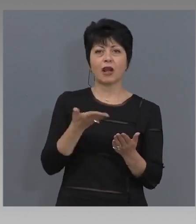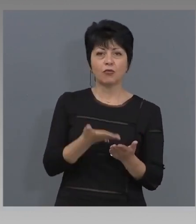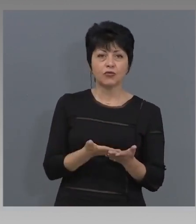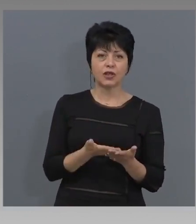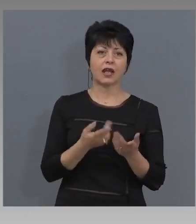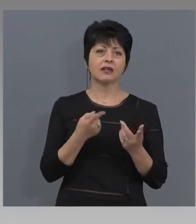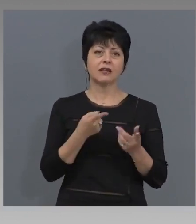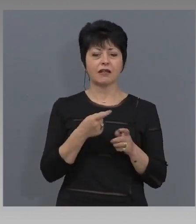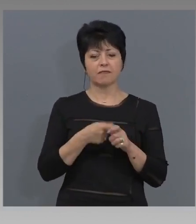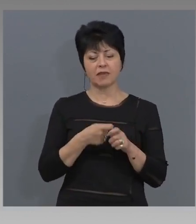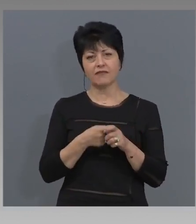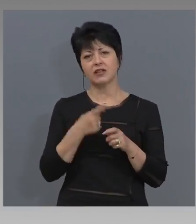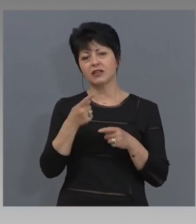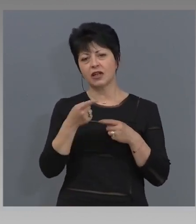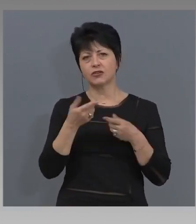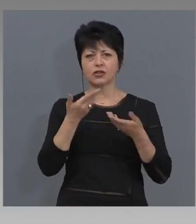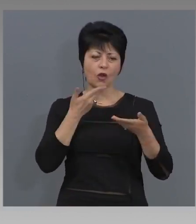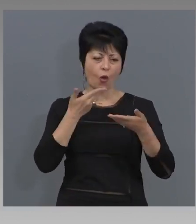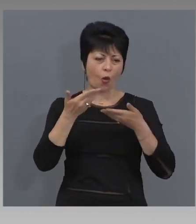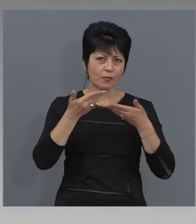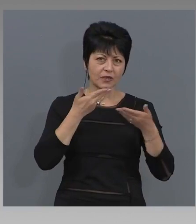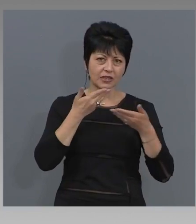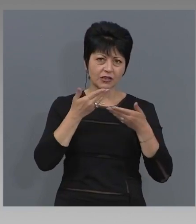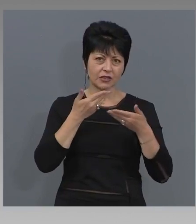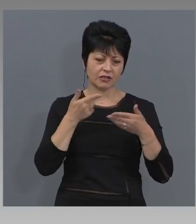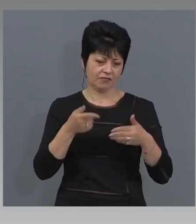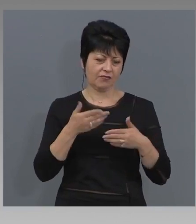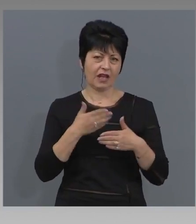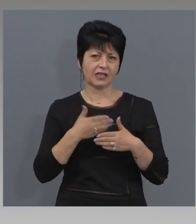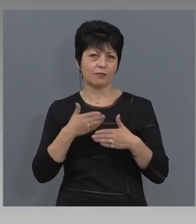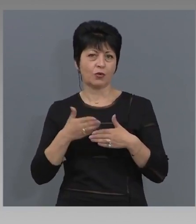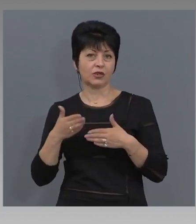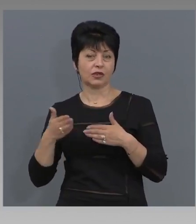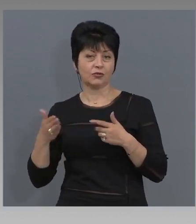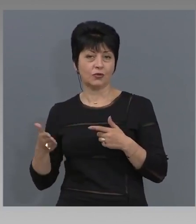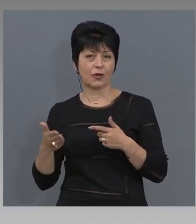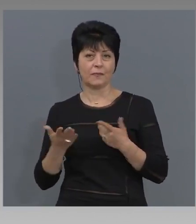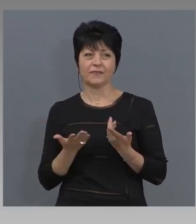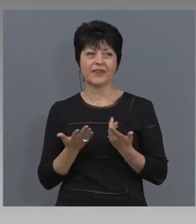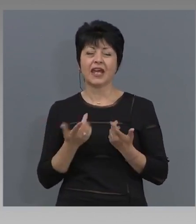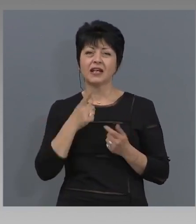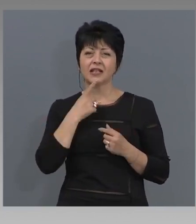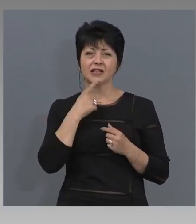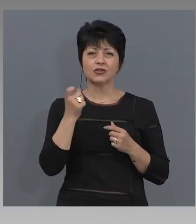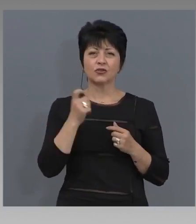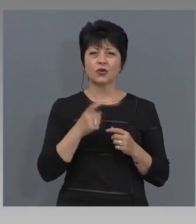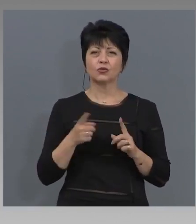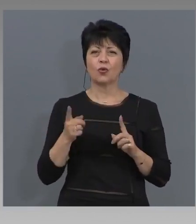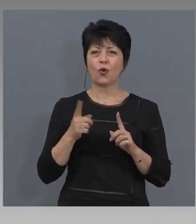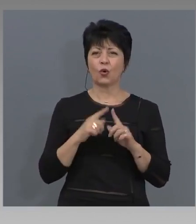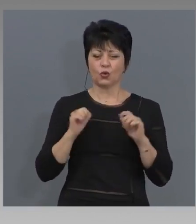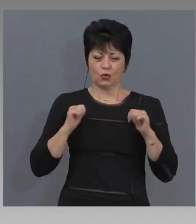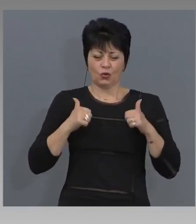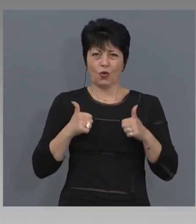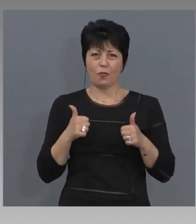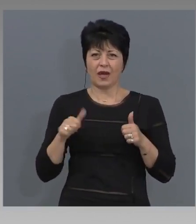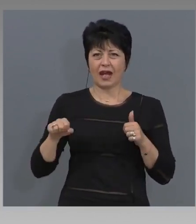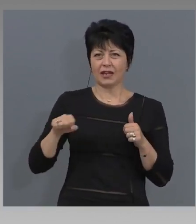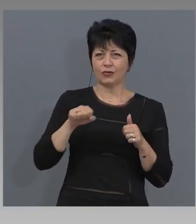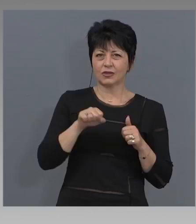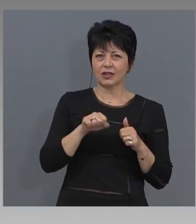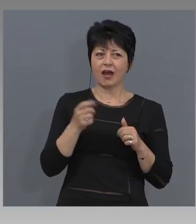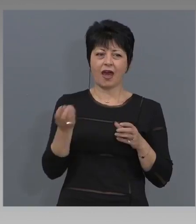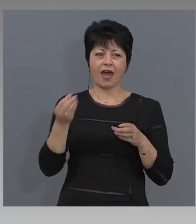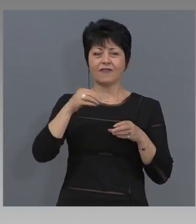съответно те ще се обсъдят в рамките на тази процедура. Не случайно ви питам, защото туроператорската дейност пък е включена в другото